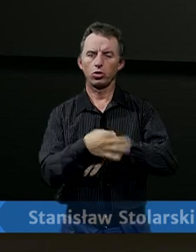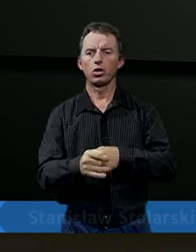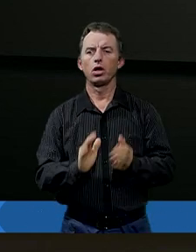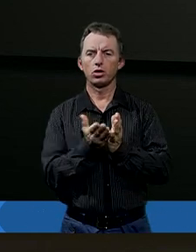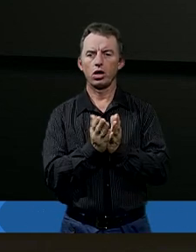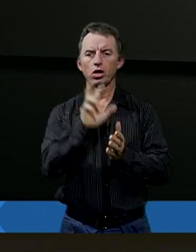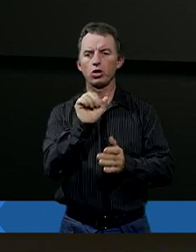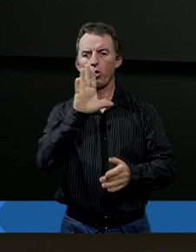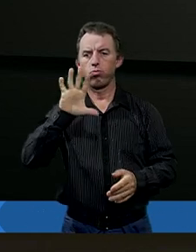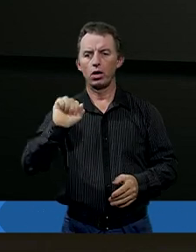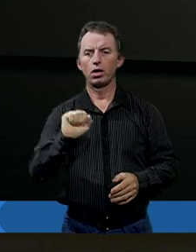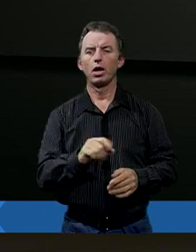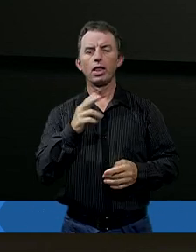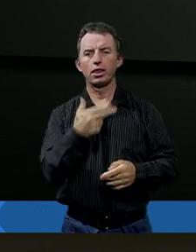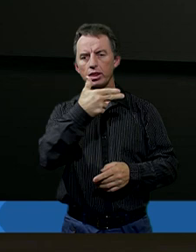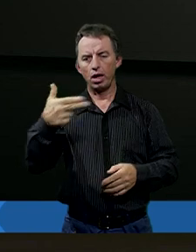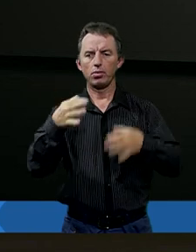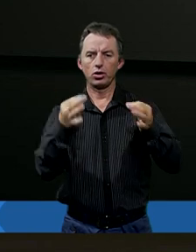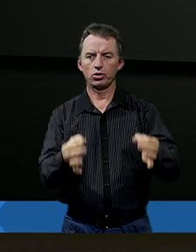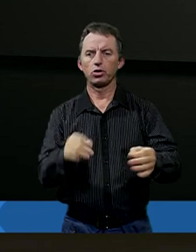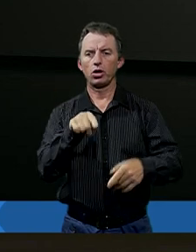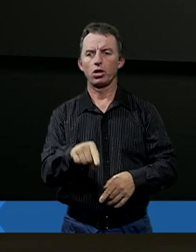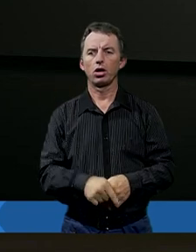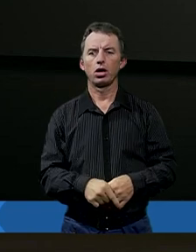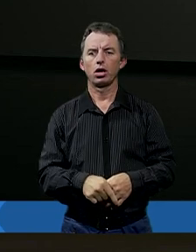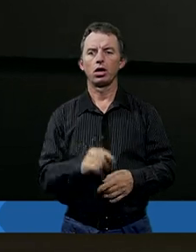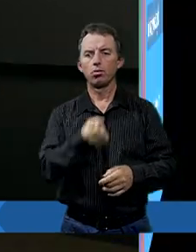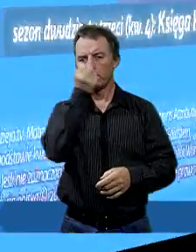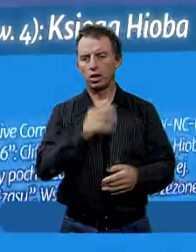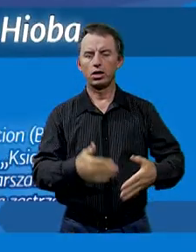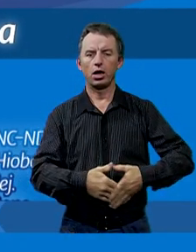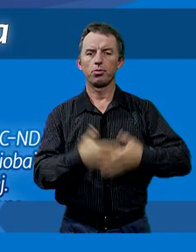Księgi Hioba, a temat na dzisiaj to Przeklinam Dzień.